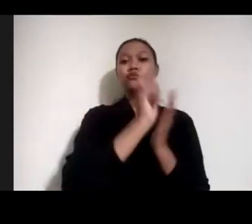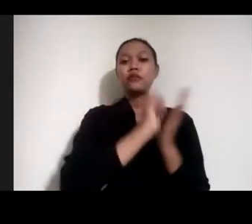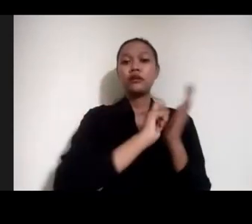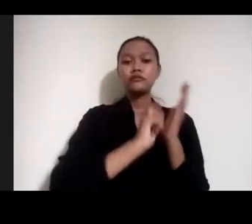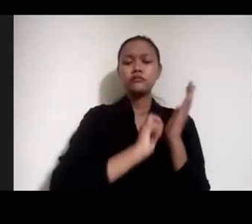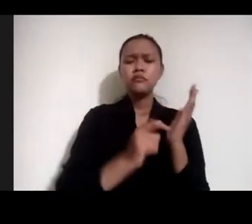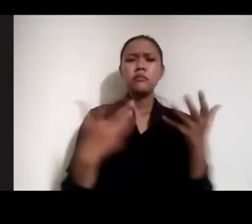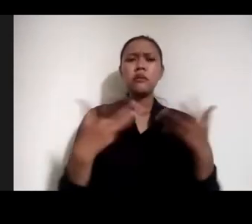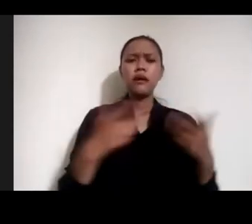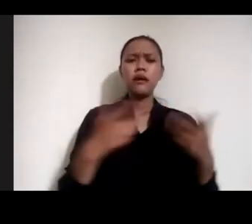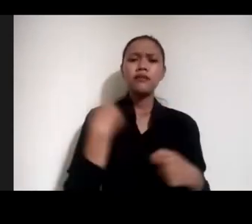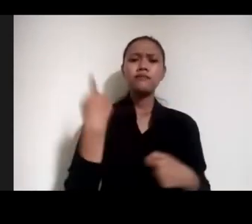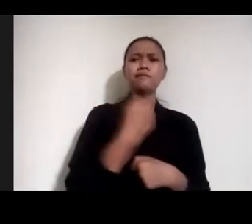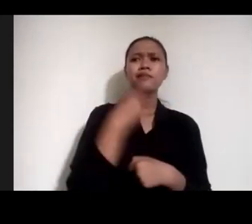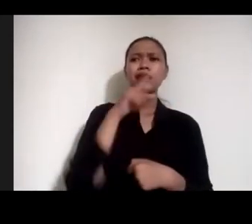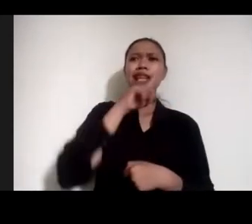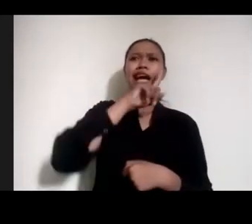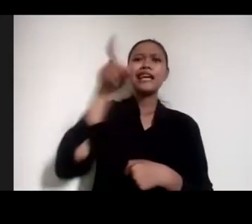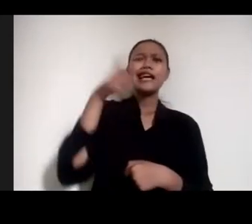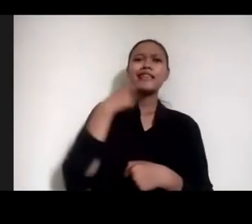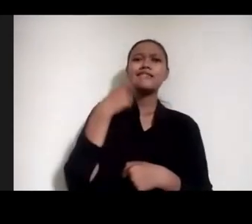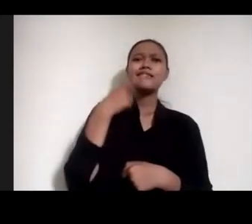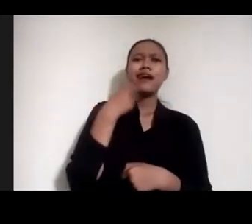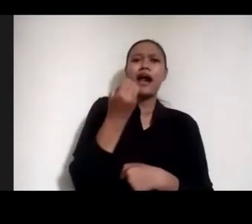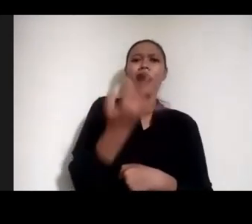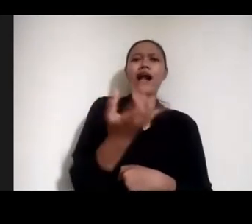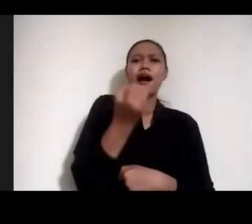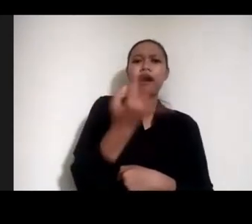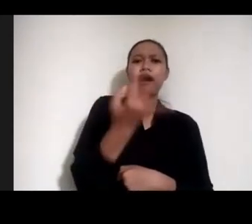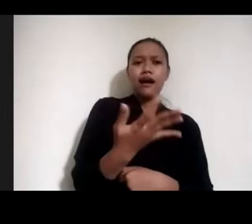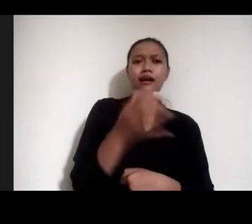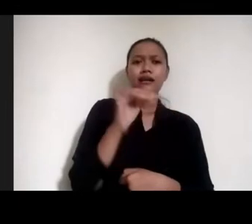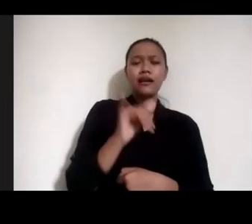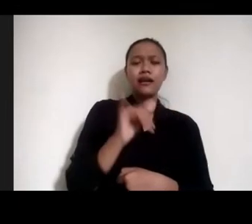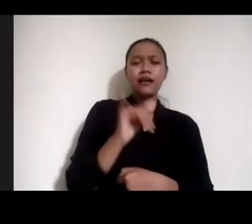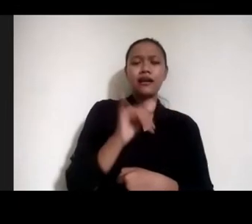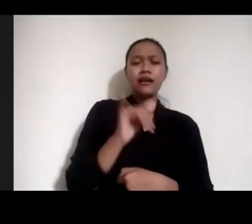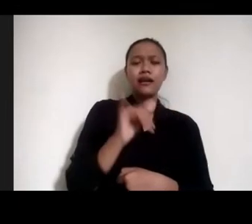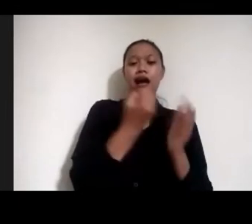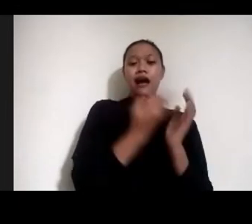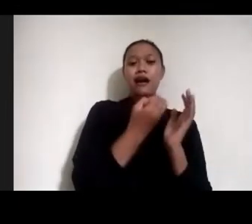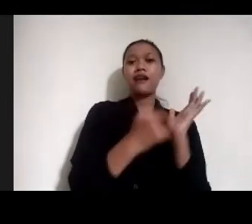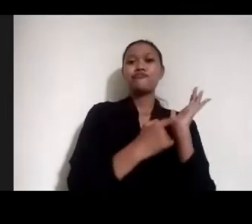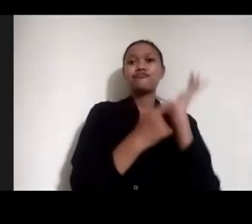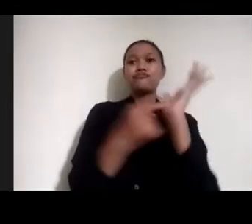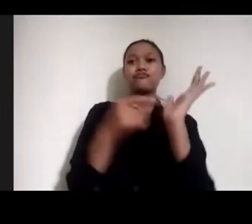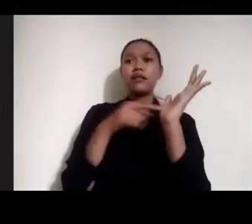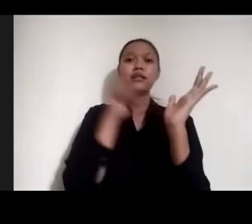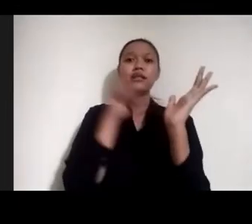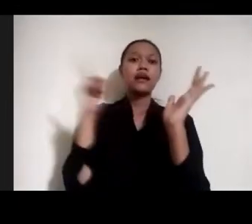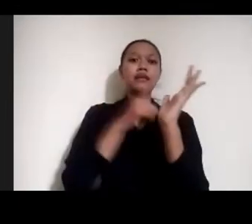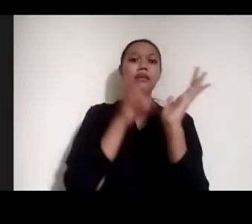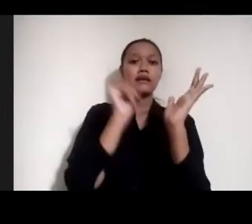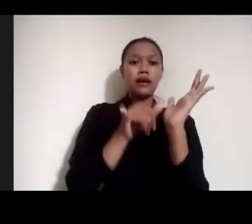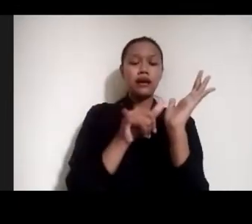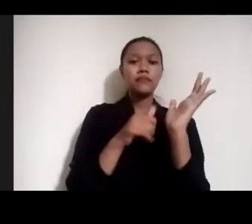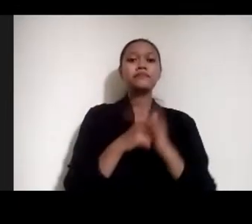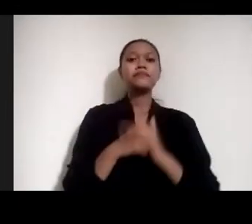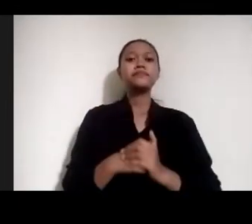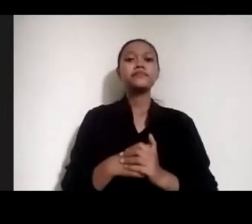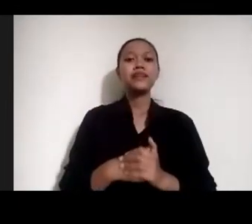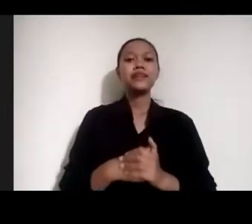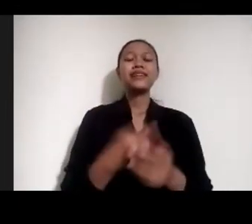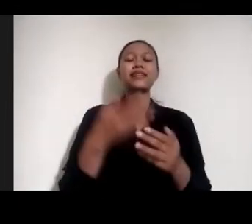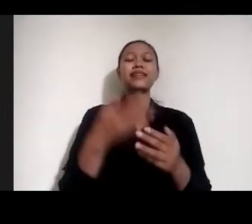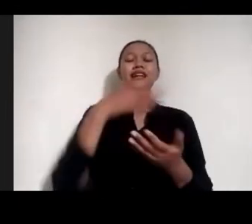Mempertanyakan Angka Yang sudah disajikan Data yang sudah ada Nah dari data Disabilitas